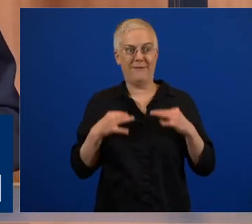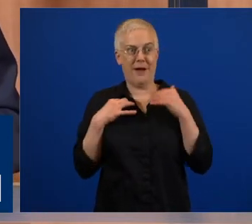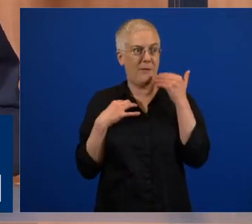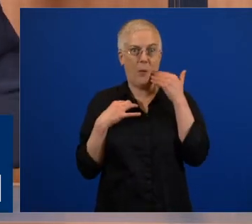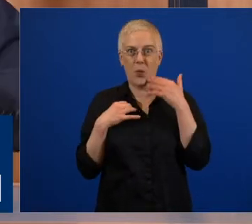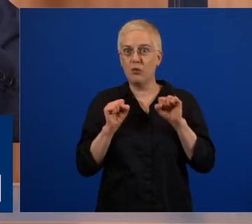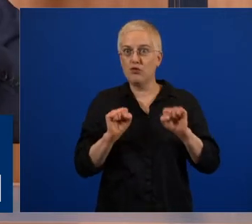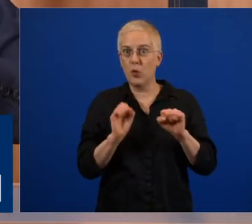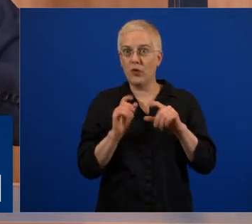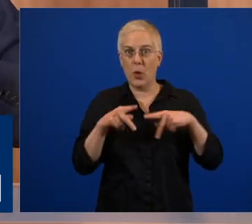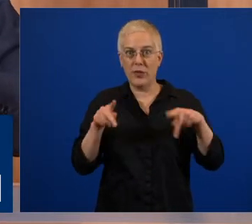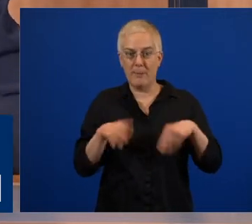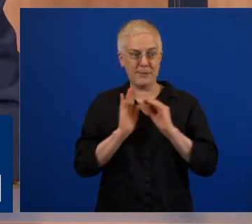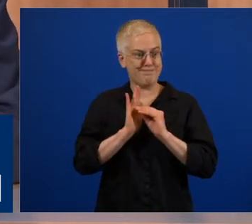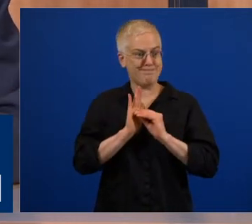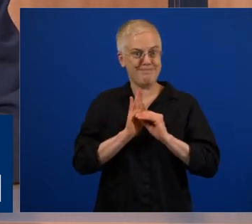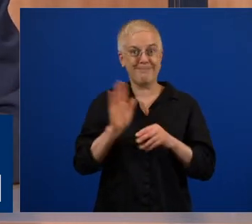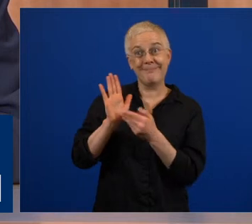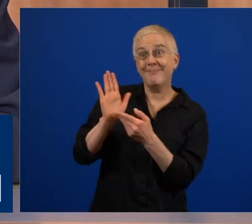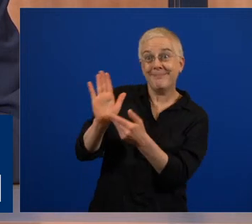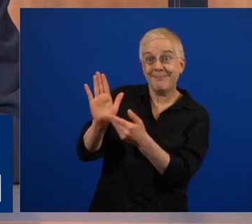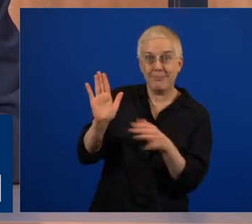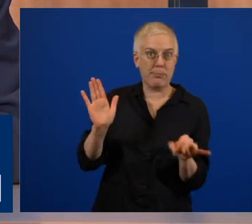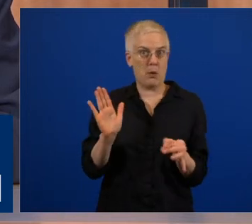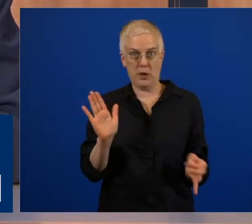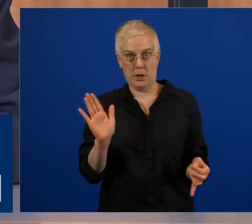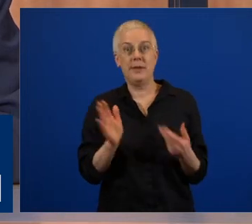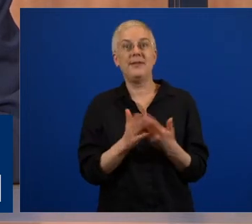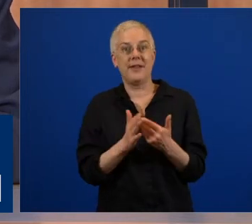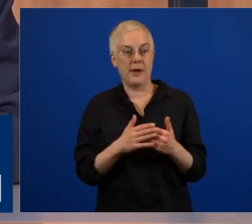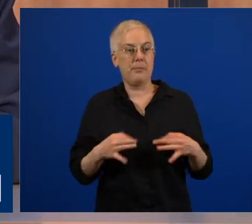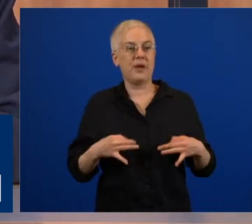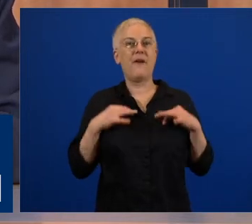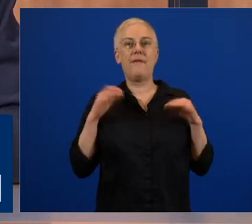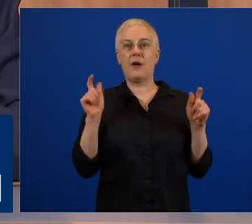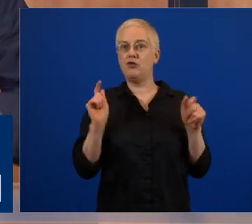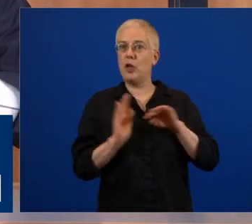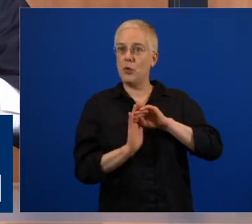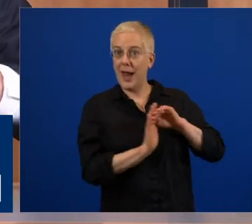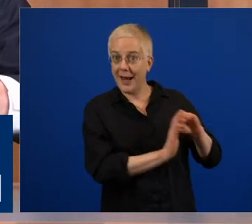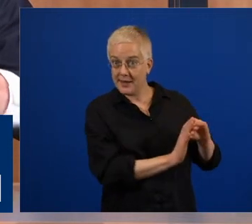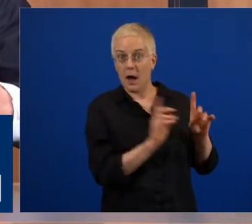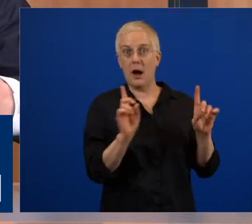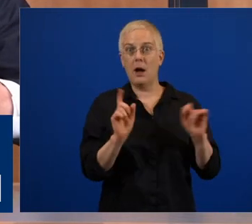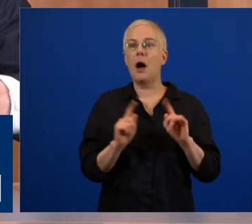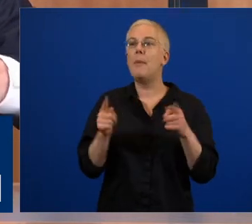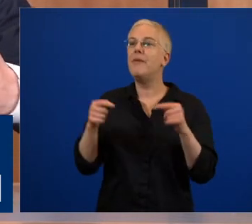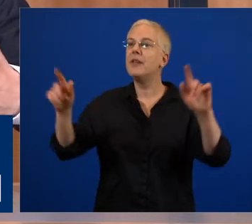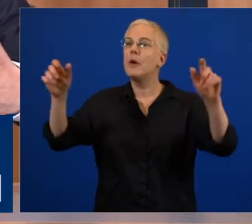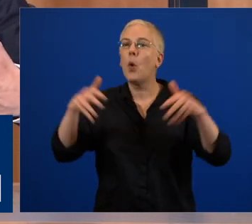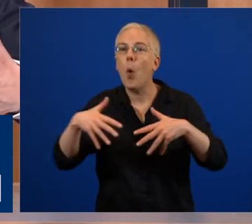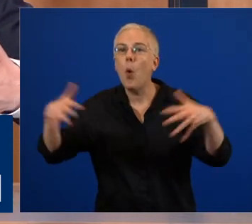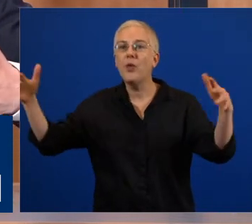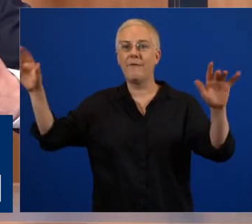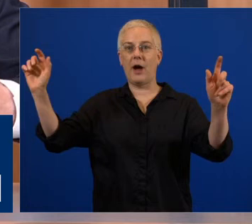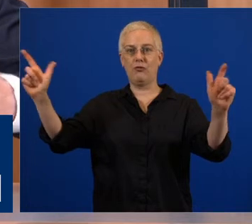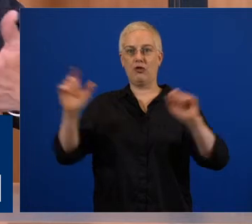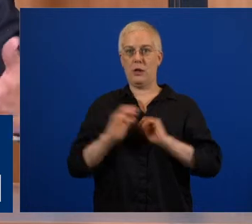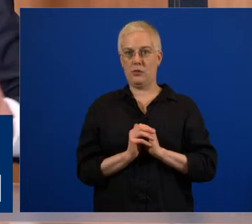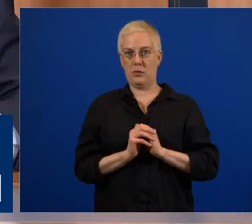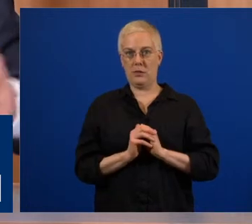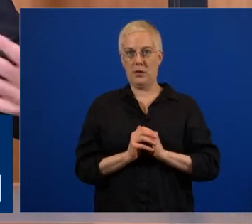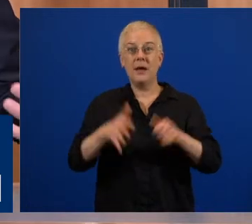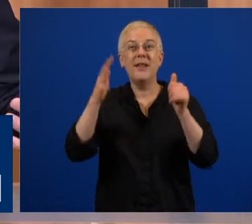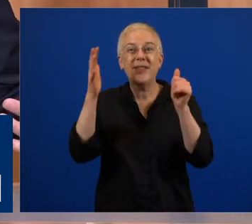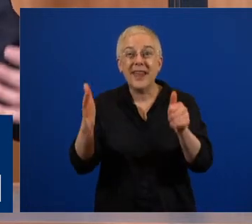erstellt und deswegen ist das dort eine eigene Kategorie geworden. Aber bei diesen großen Veranstaltungen, wo wir wirklich einen Schritt gehen, 650, das ist dann